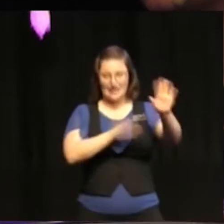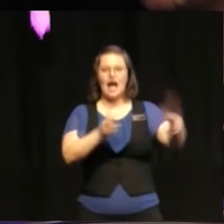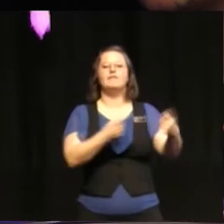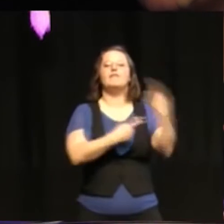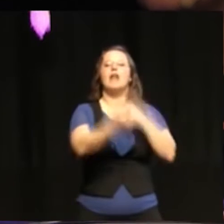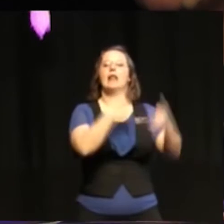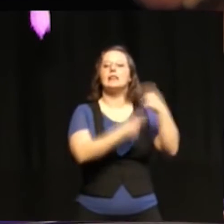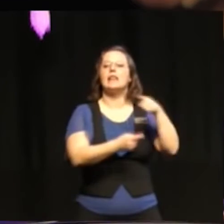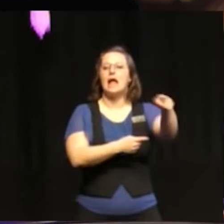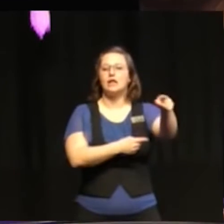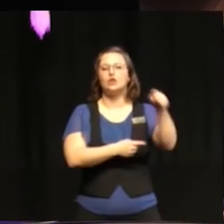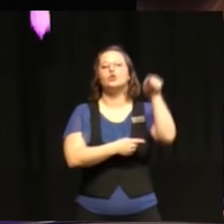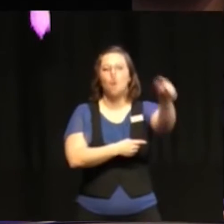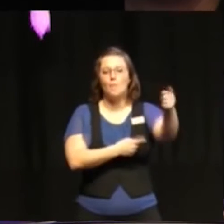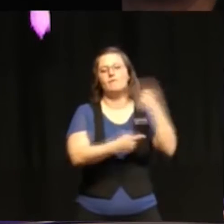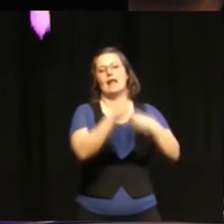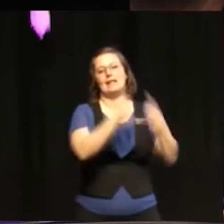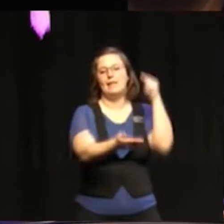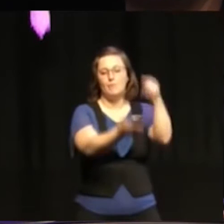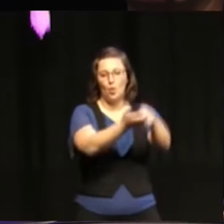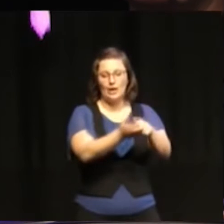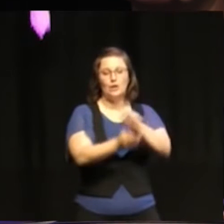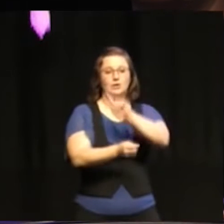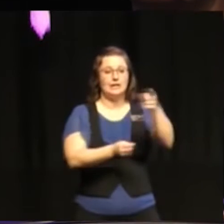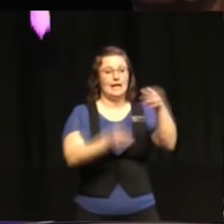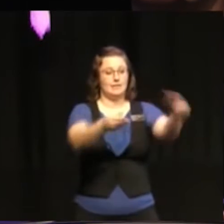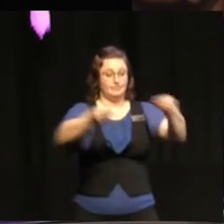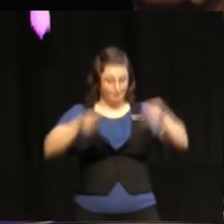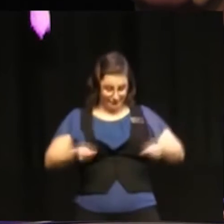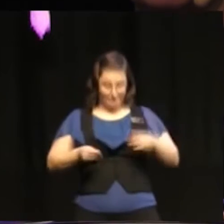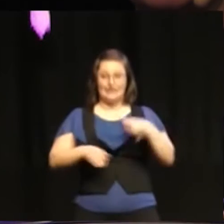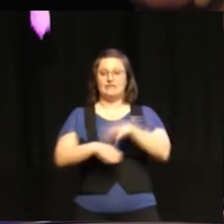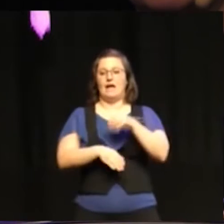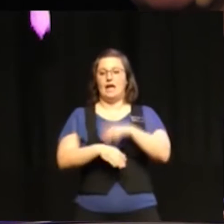förhandlade målen och sedan landade om i Sverige då.